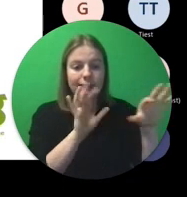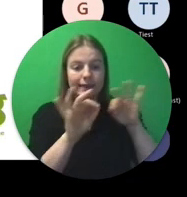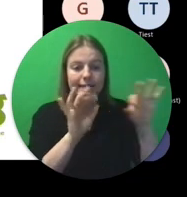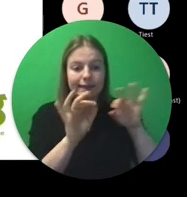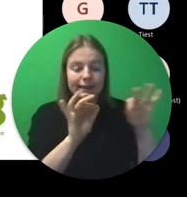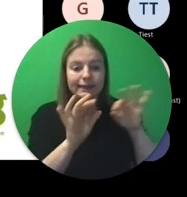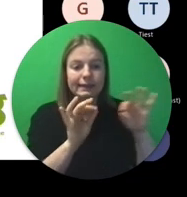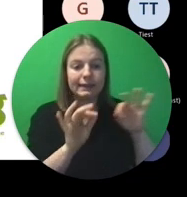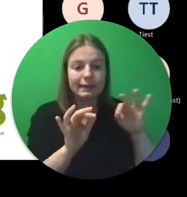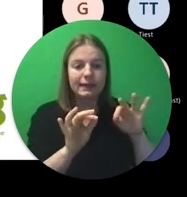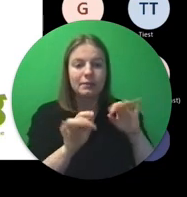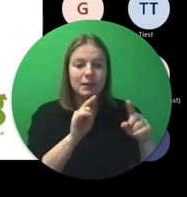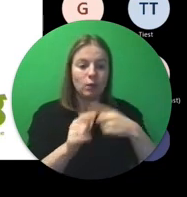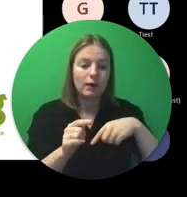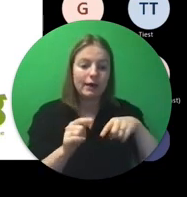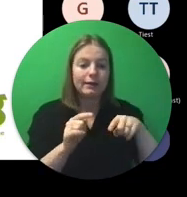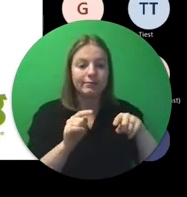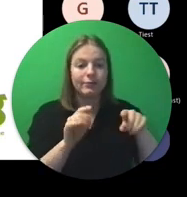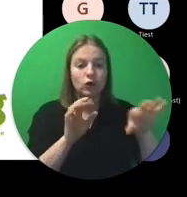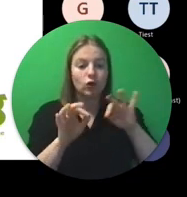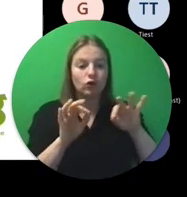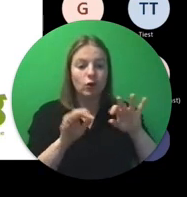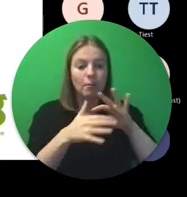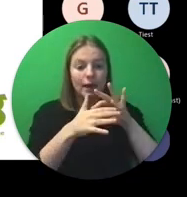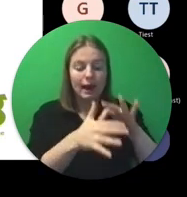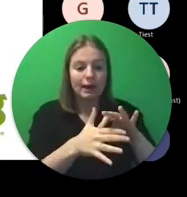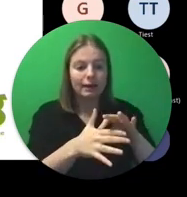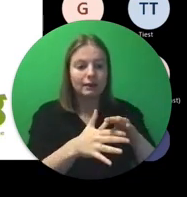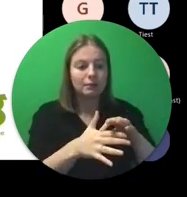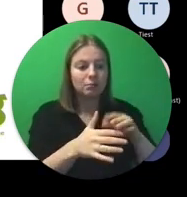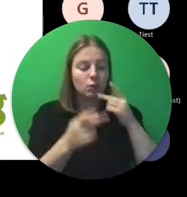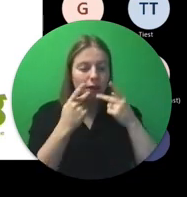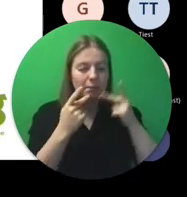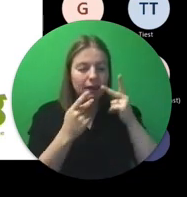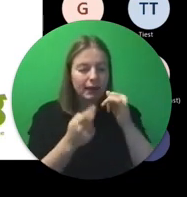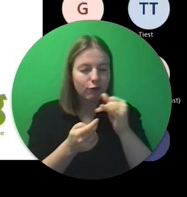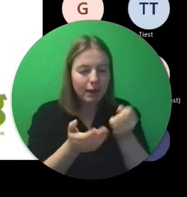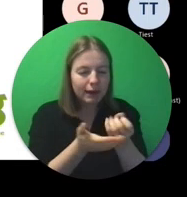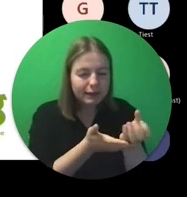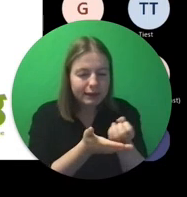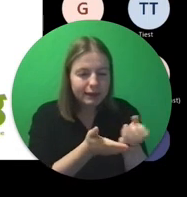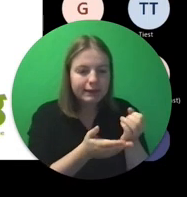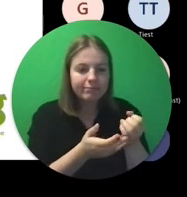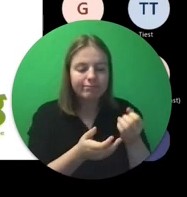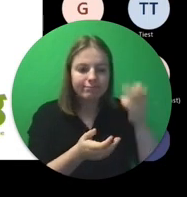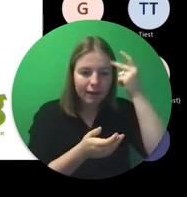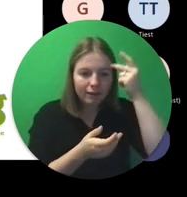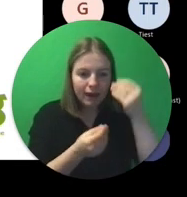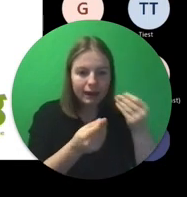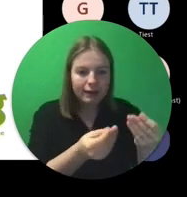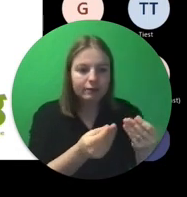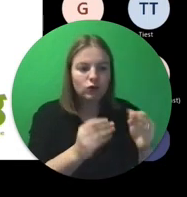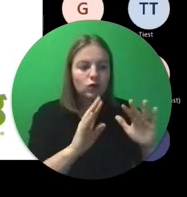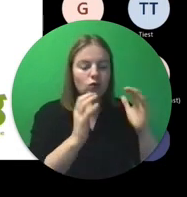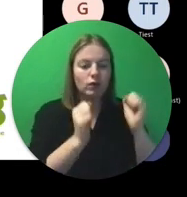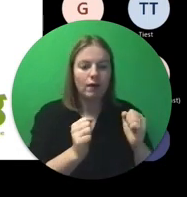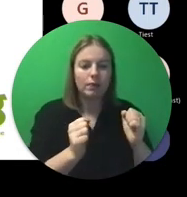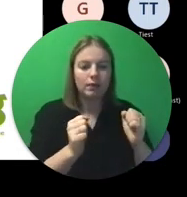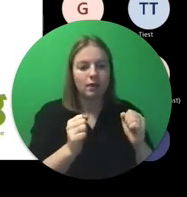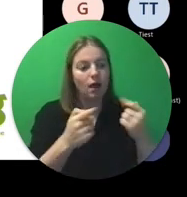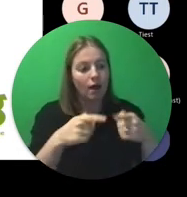we bieden eigenlijk keuzebegeleiders meer inzicht en expertise in het begeleiden van